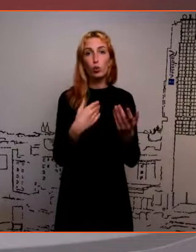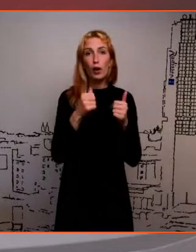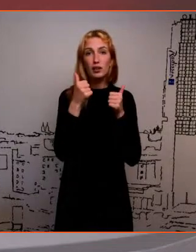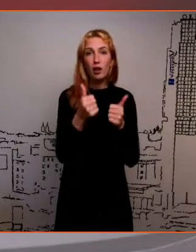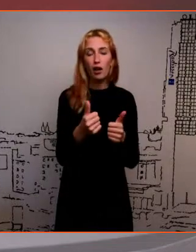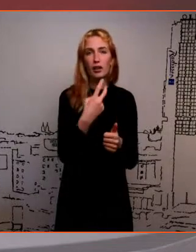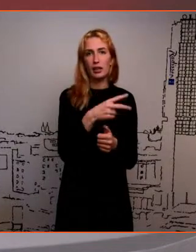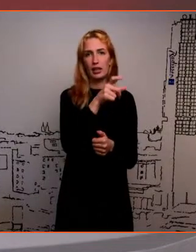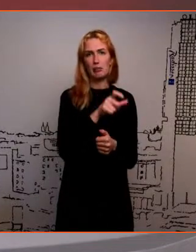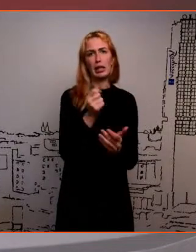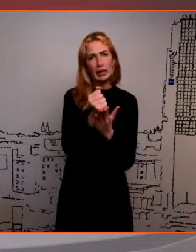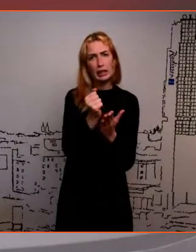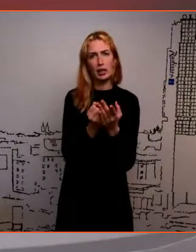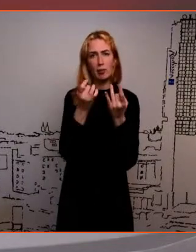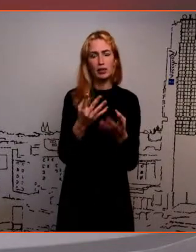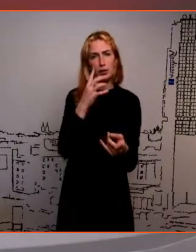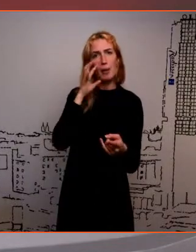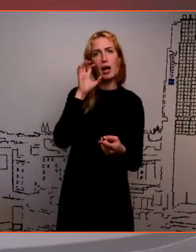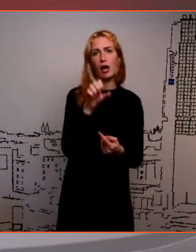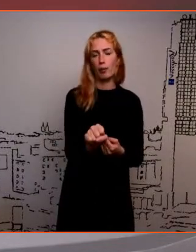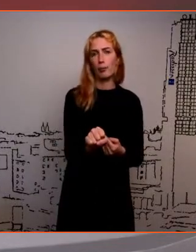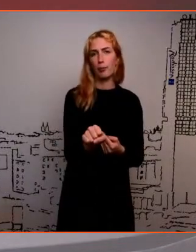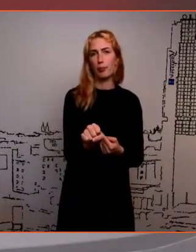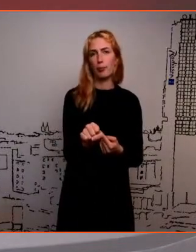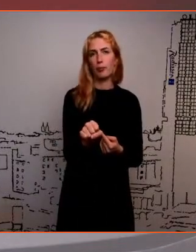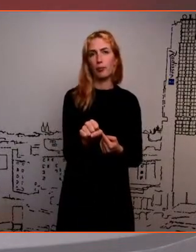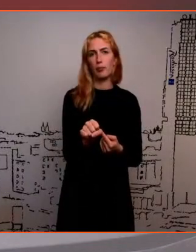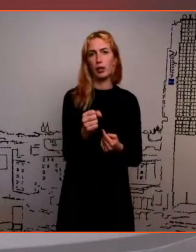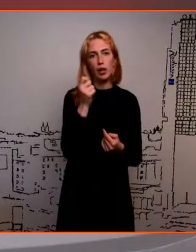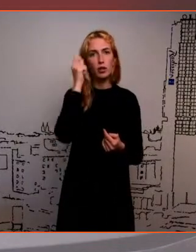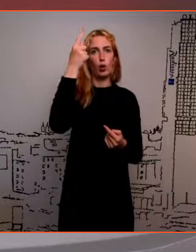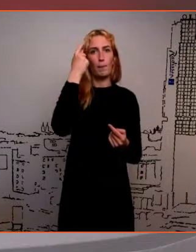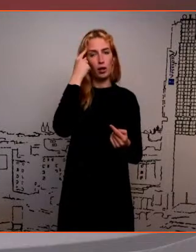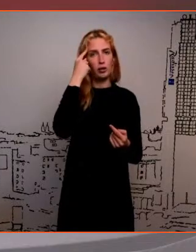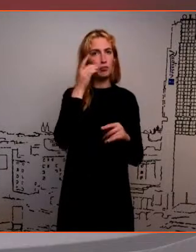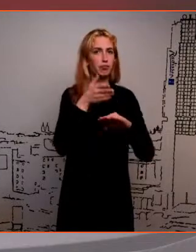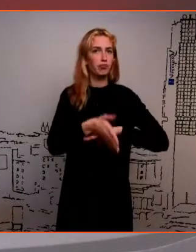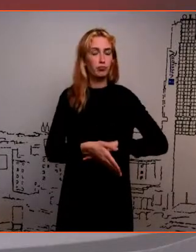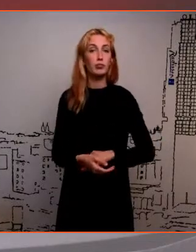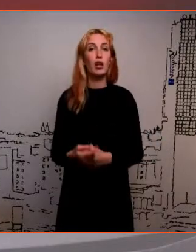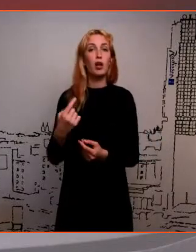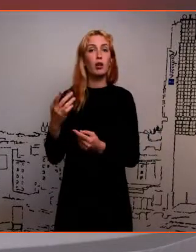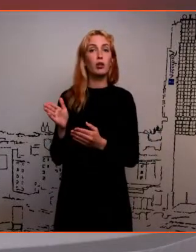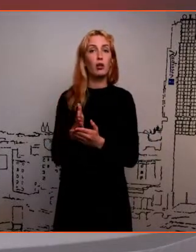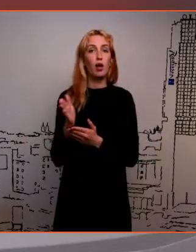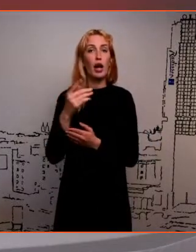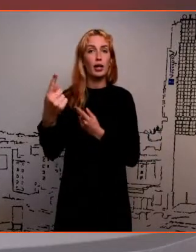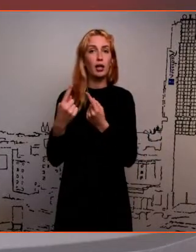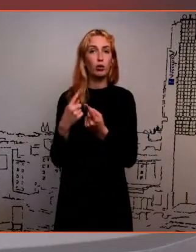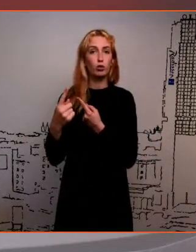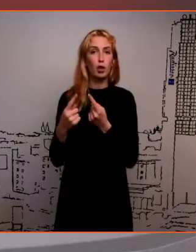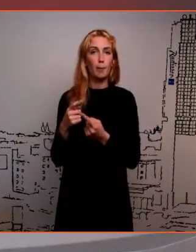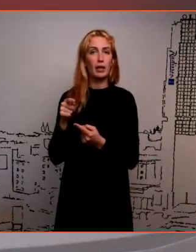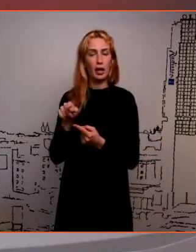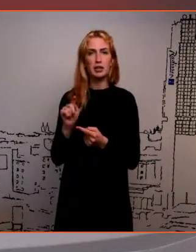kinnitajaks ja märkab selliseid, või saab tuleb tulla tarkkumad täits. Et karjäärine õustamine sellas mõttes on päris